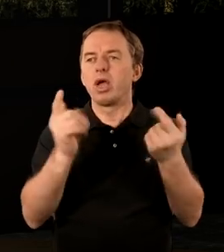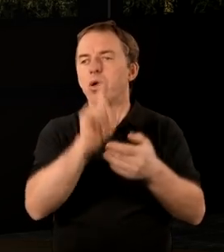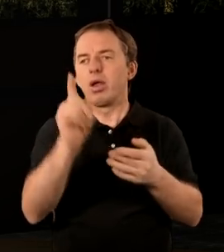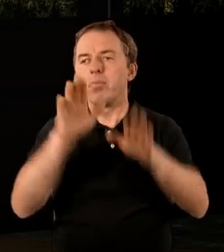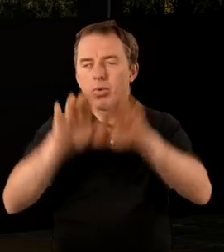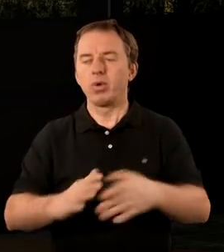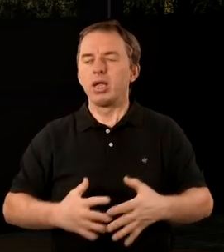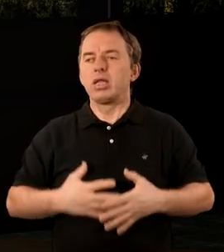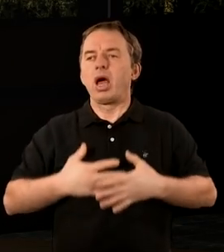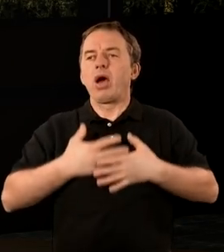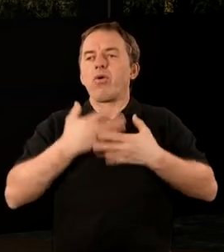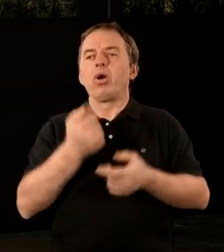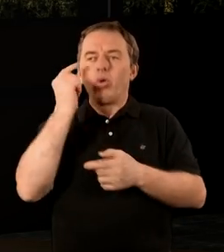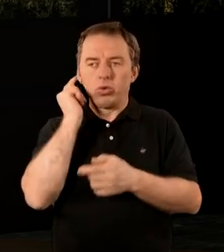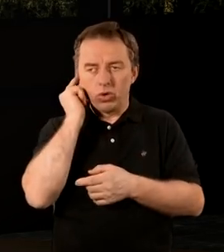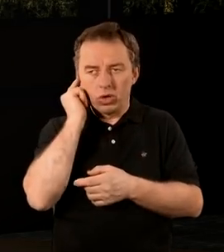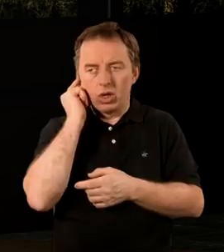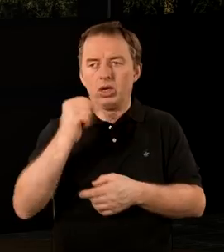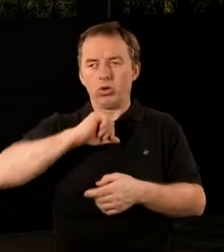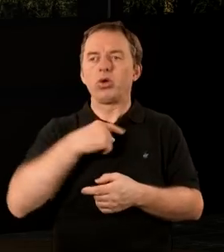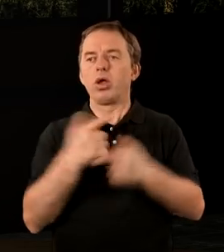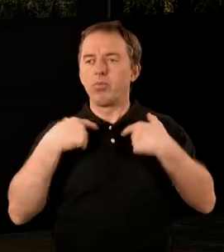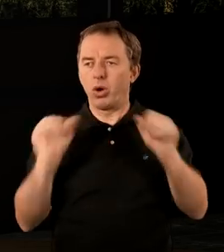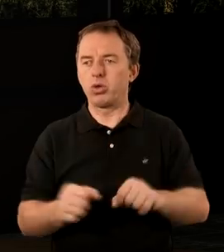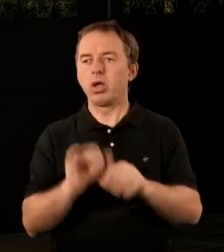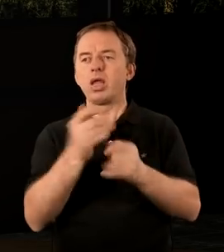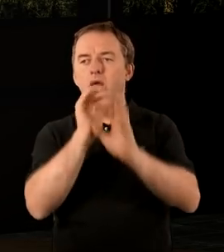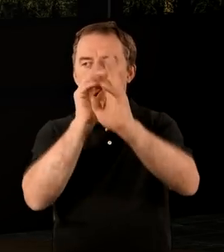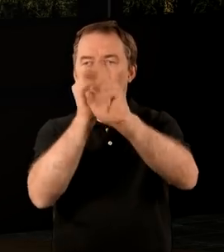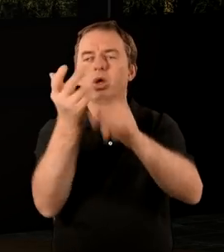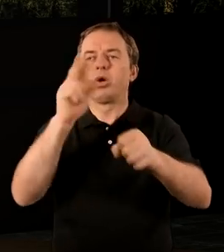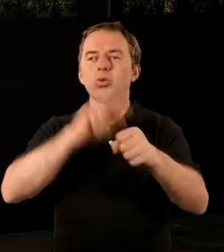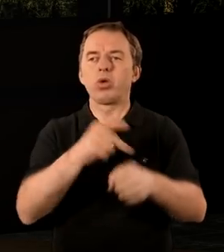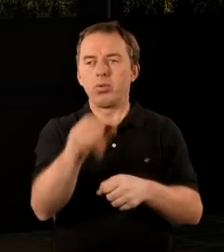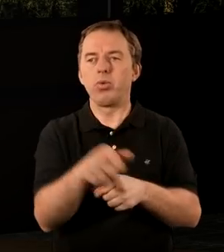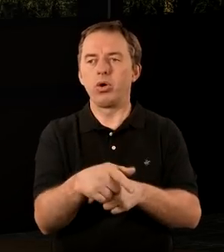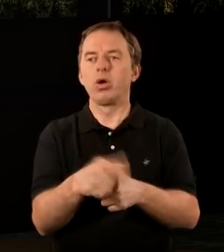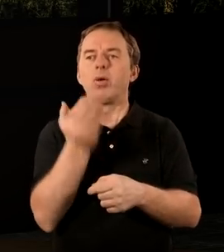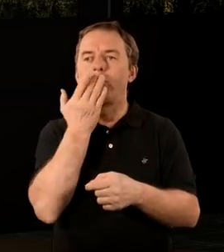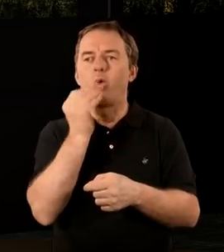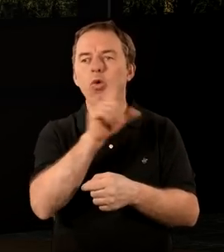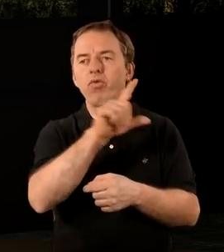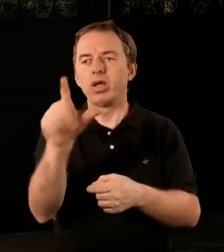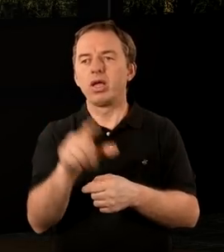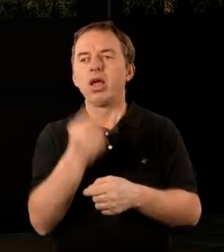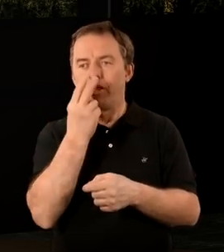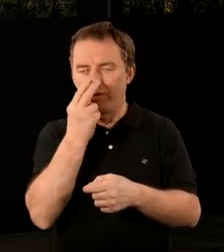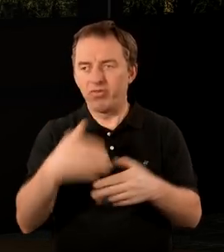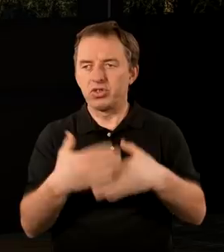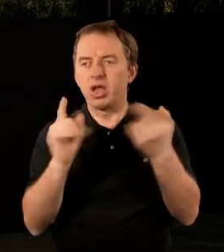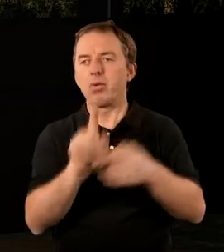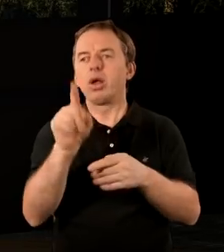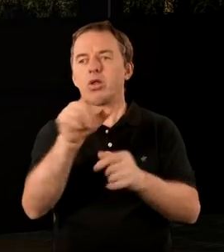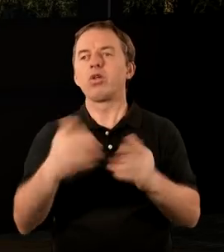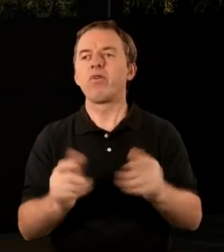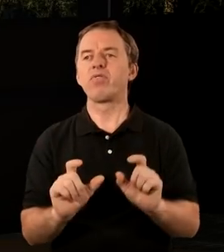pański popadłem w zachwycenie i usłyszałem ze sobą głos potężny, jakby trąby, który mówił. A więc w